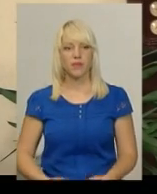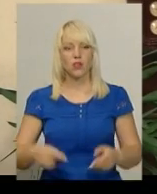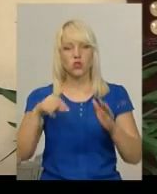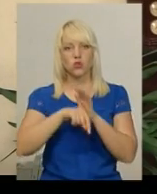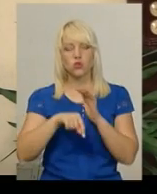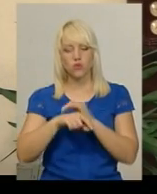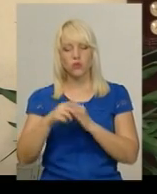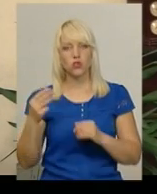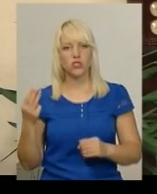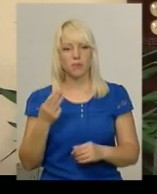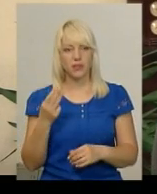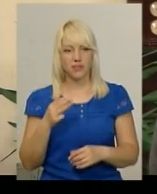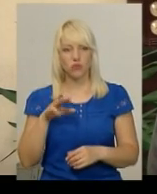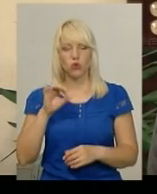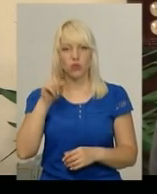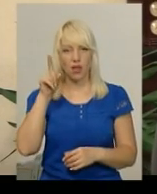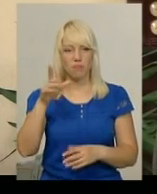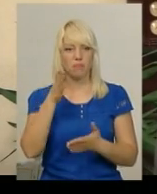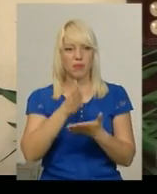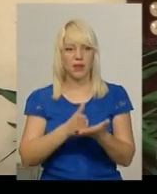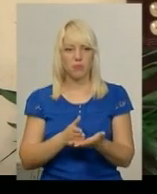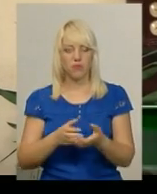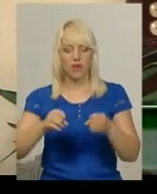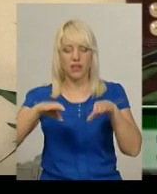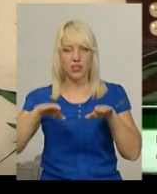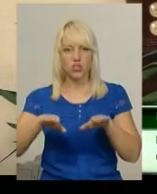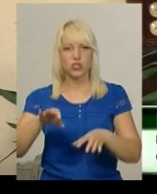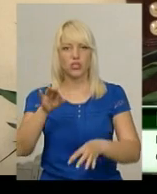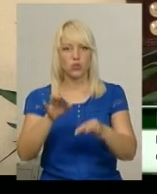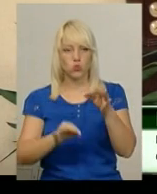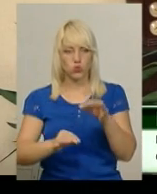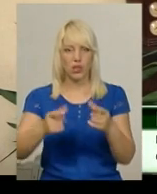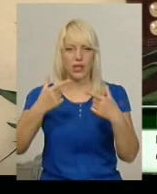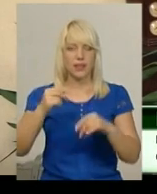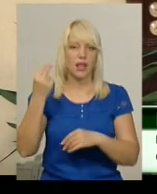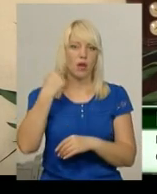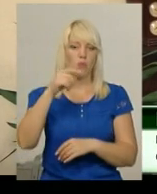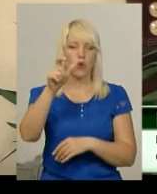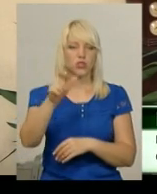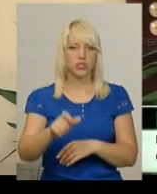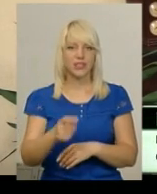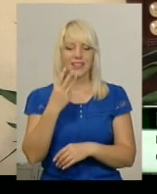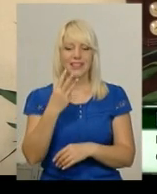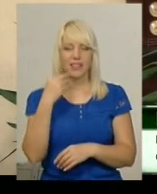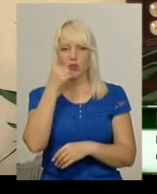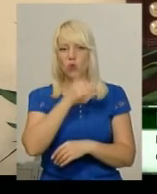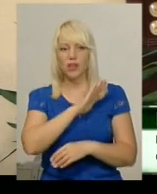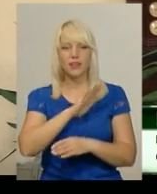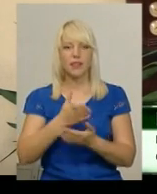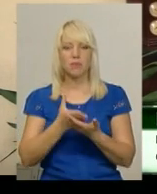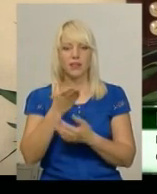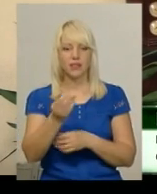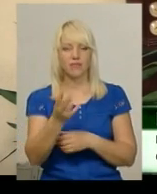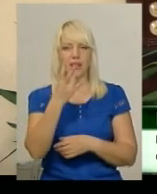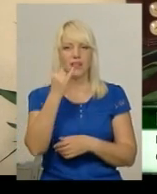Шепетівки, то там перебуває рішення суду, де боржник майже три роки не сплачував дитині